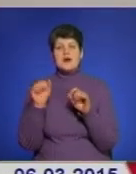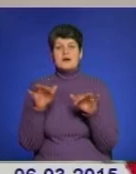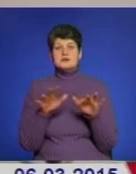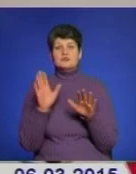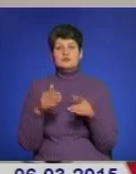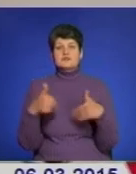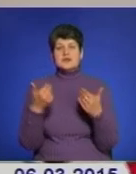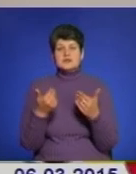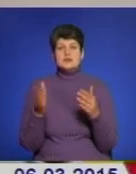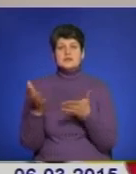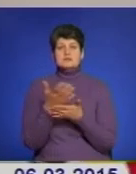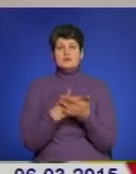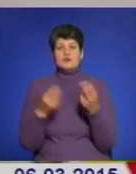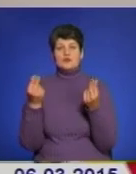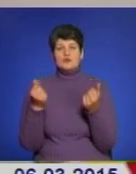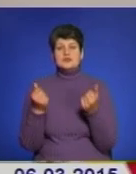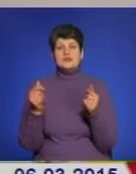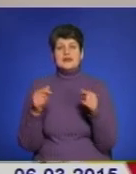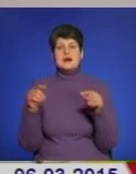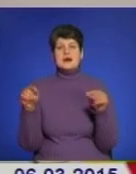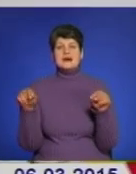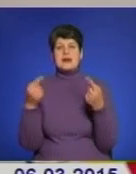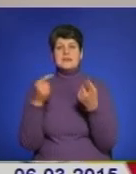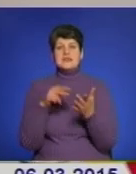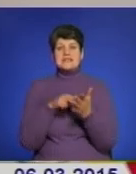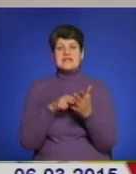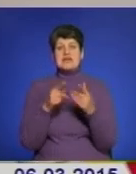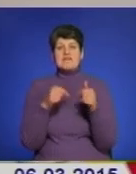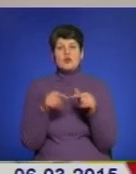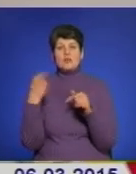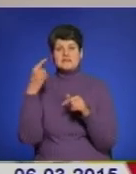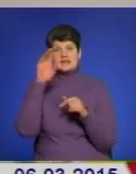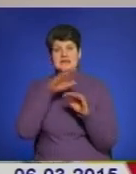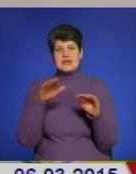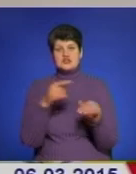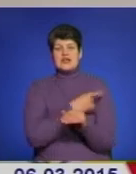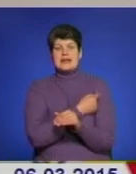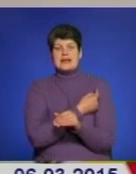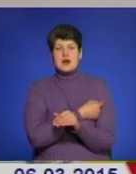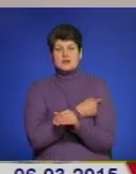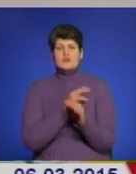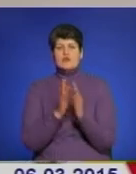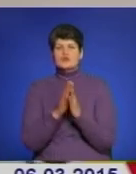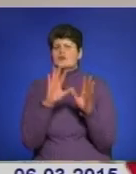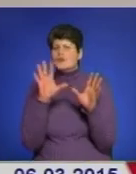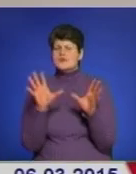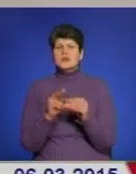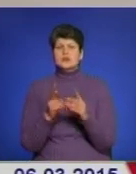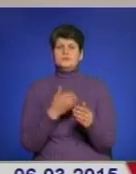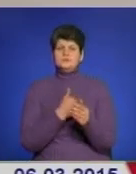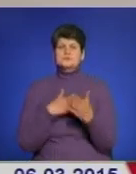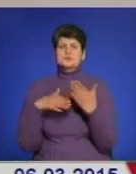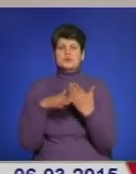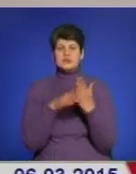збору коштів для реанімаційних віддільнень обласних дитячих лікарень. Тому прошу всіх волонтерів, всіх, хто бажає чимось